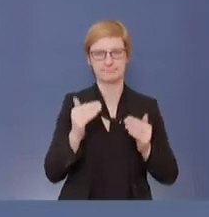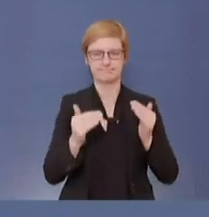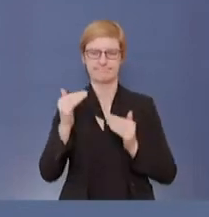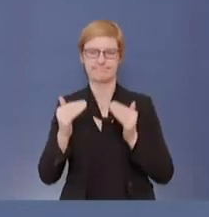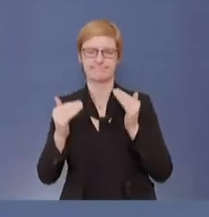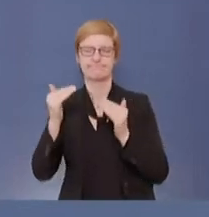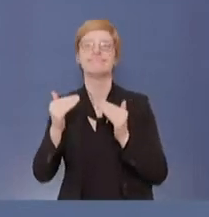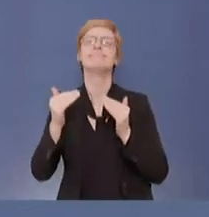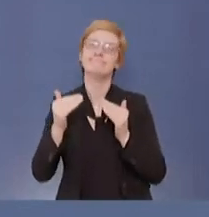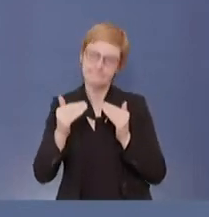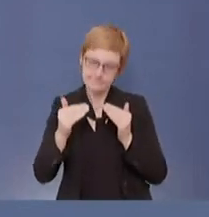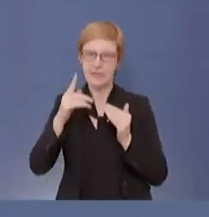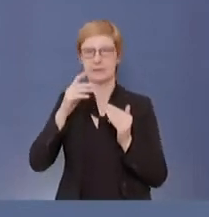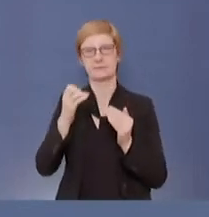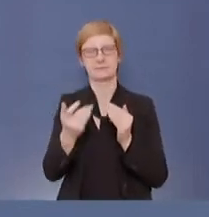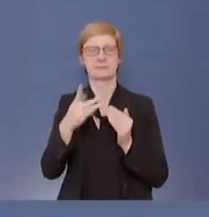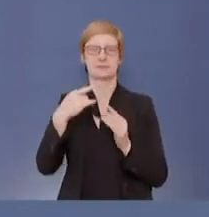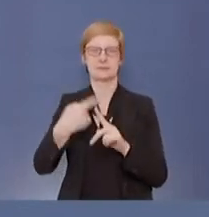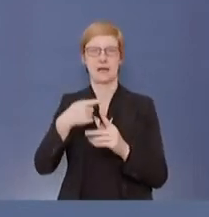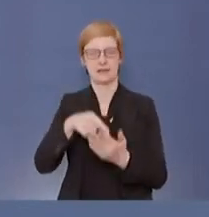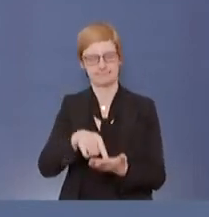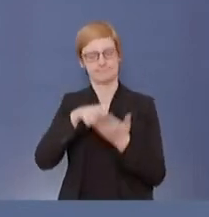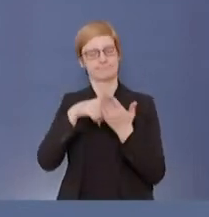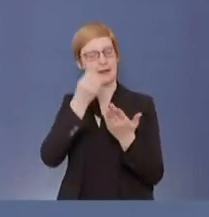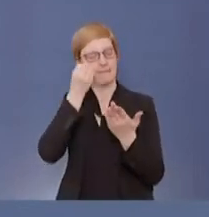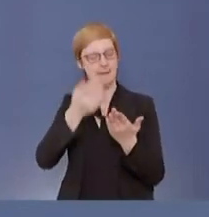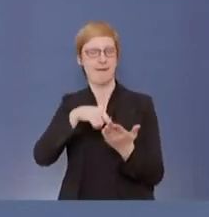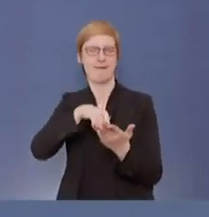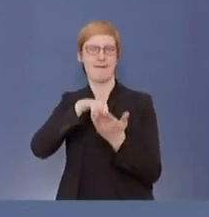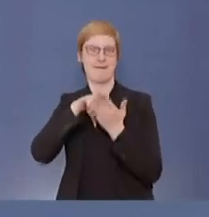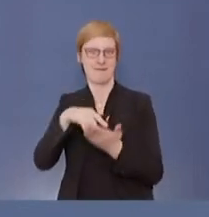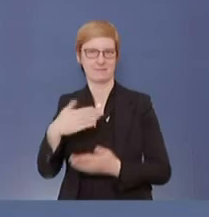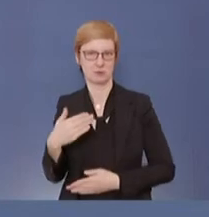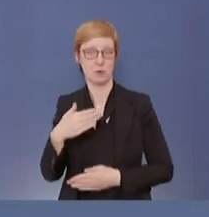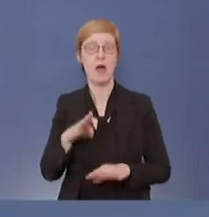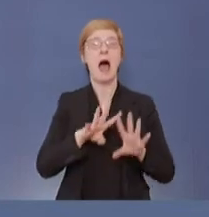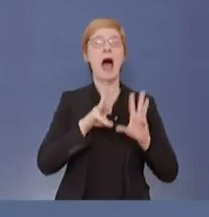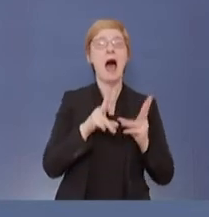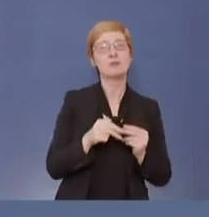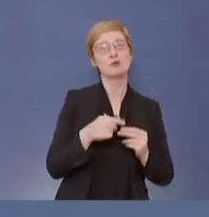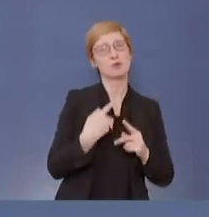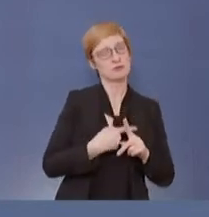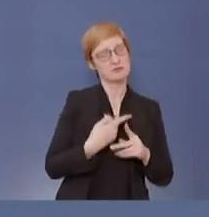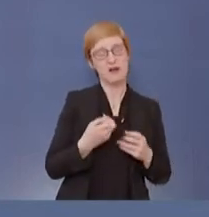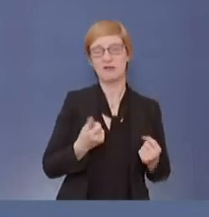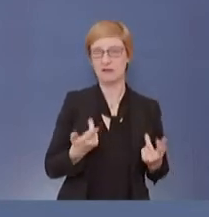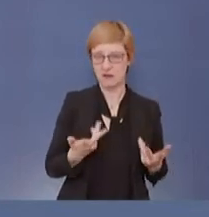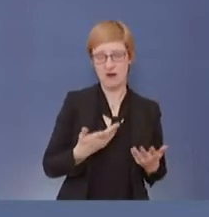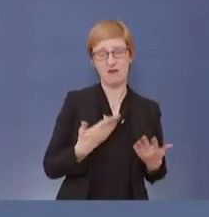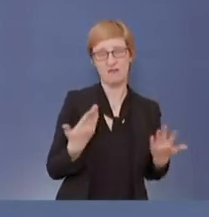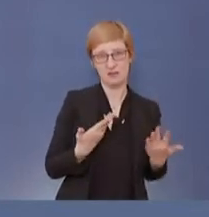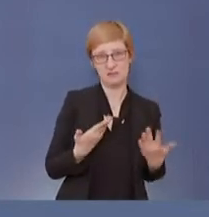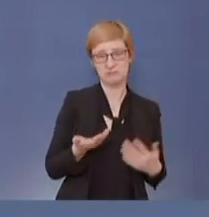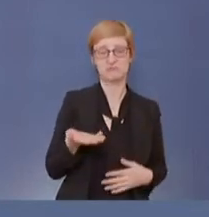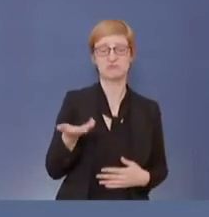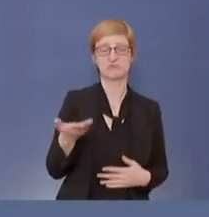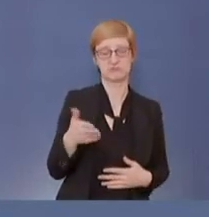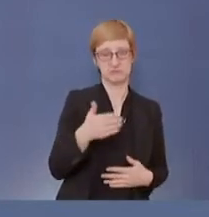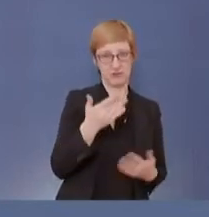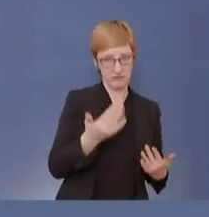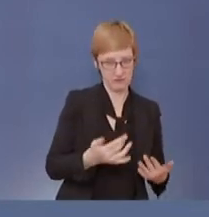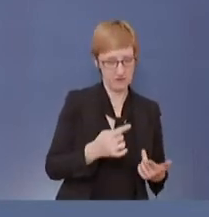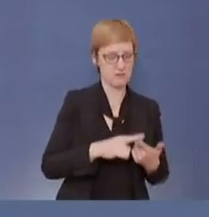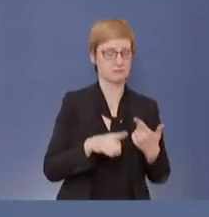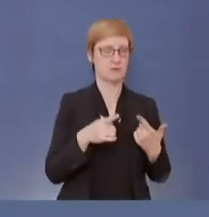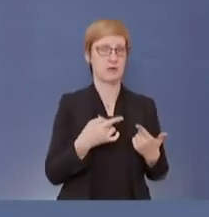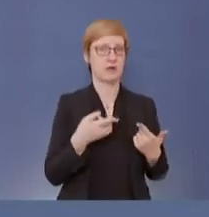klarer sehen, was die Zahlen wert sind. Aber es gibt absolute Zahlen. Das sind die Zahlen der Toten. Das sind die Zahlen der belegten